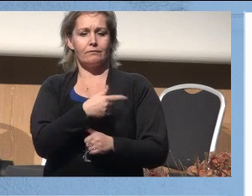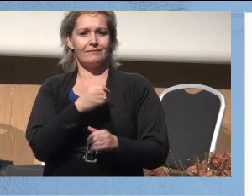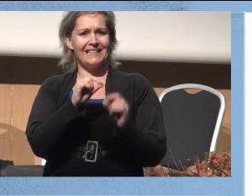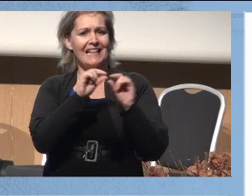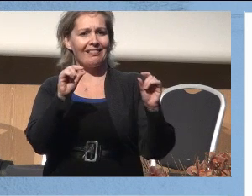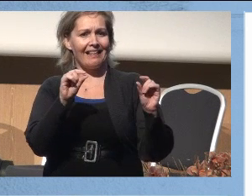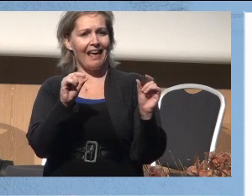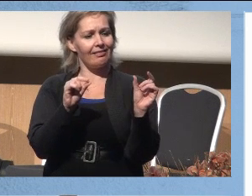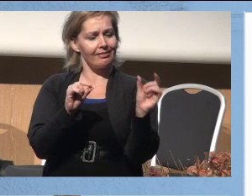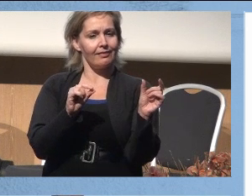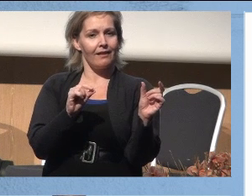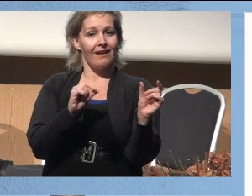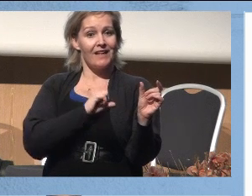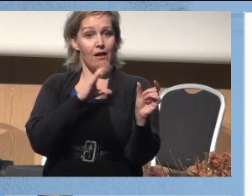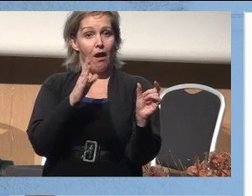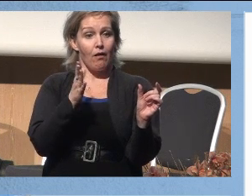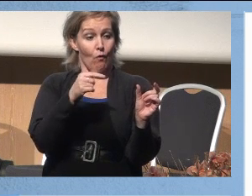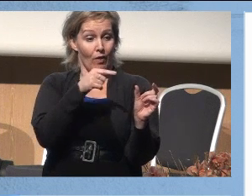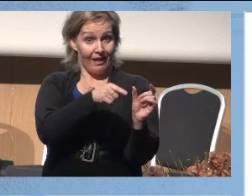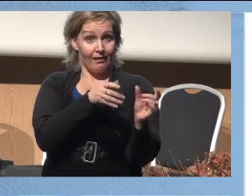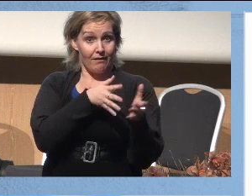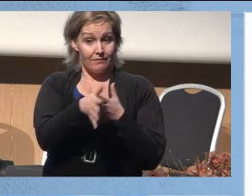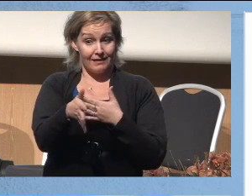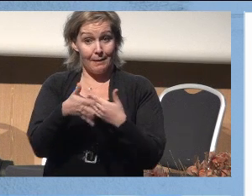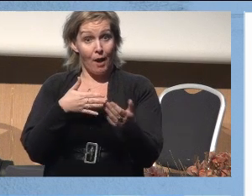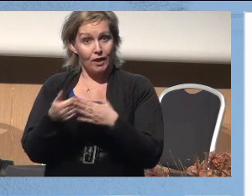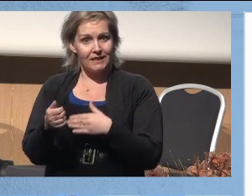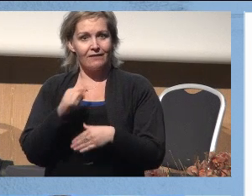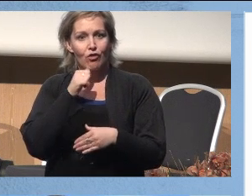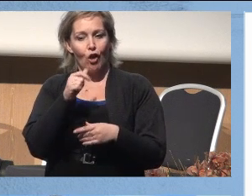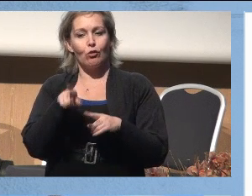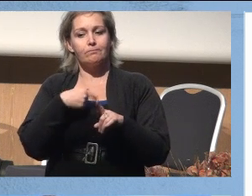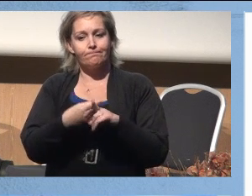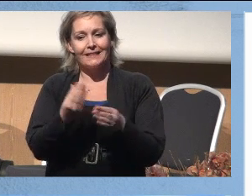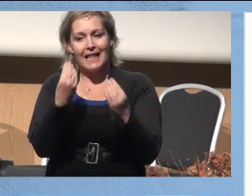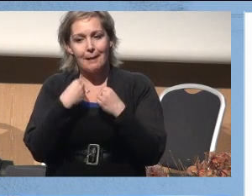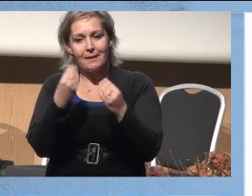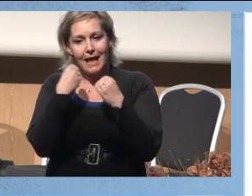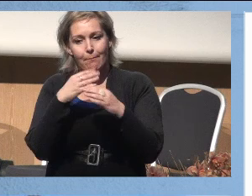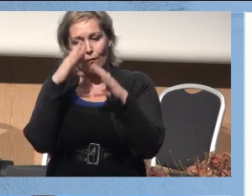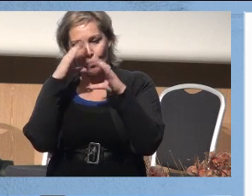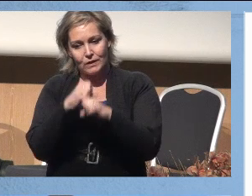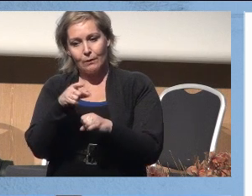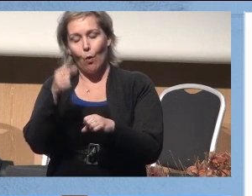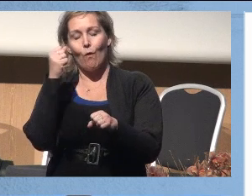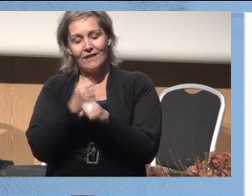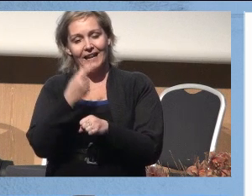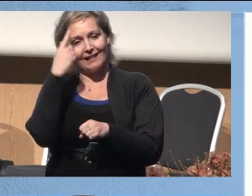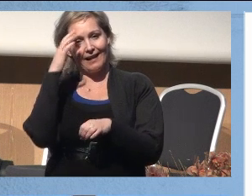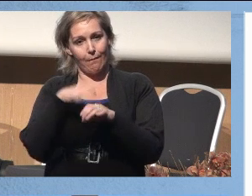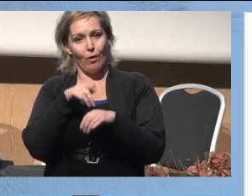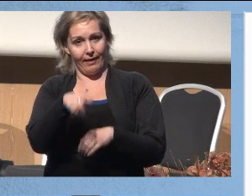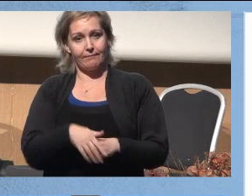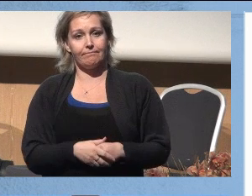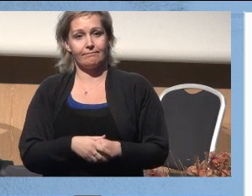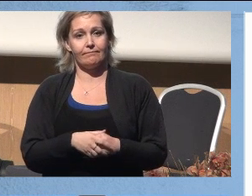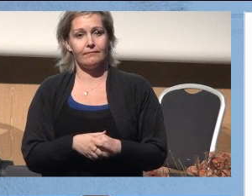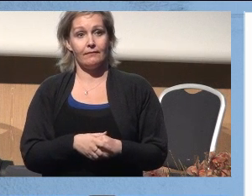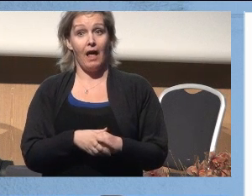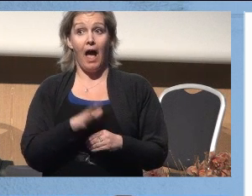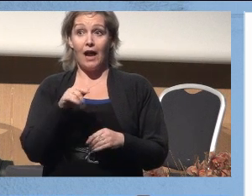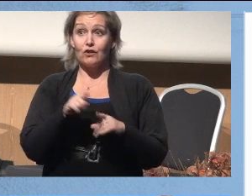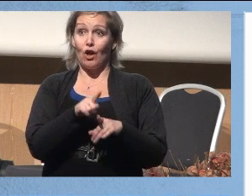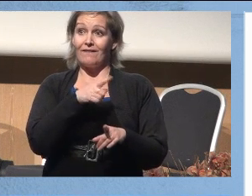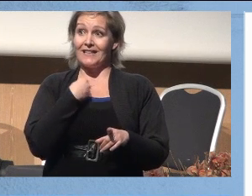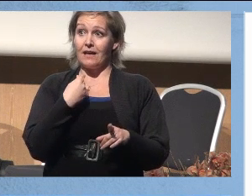setningen. Nå skal vi klare å få til dette i praksis, så må vi altså terpe på det, og fokusere på det, og virkelig tenke på det. Er